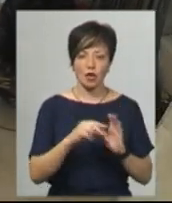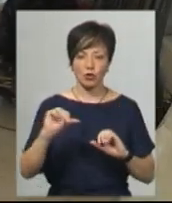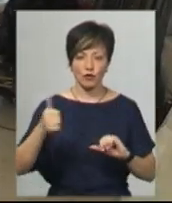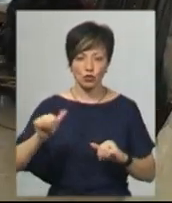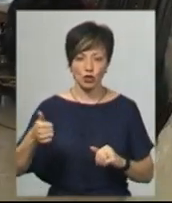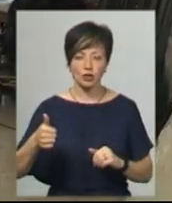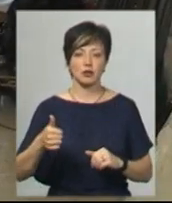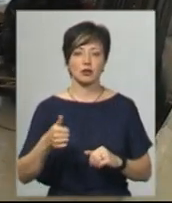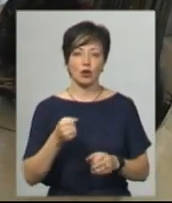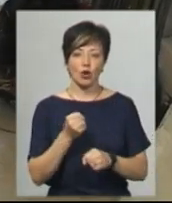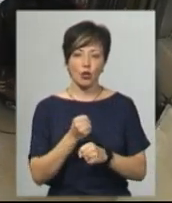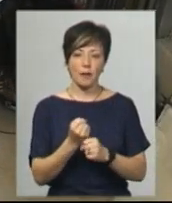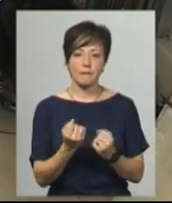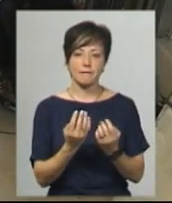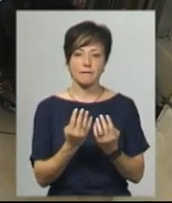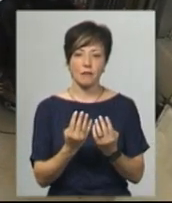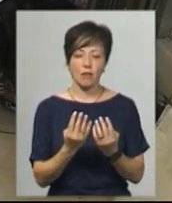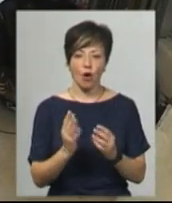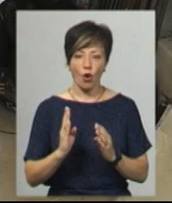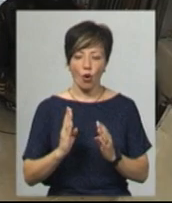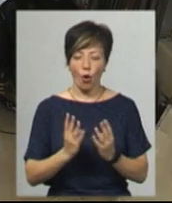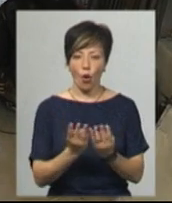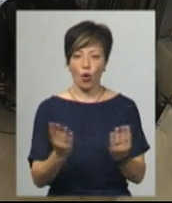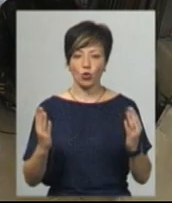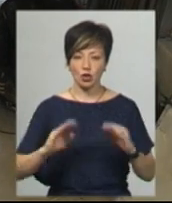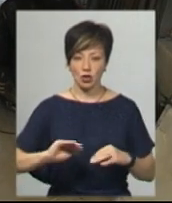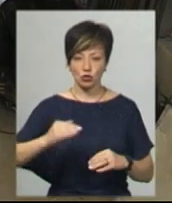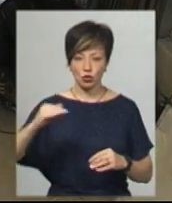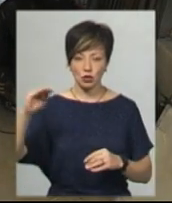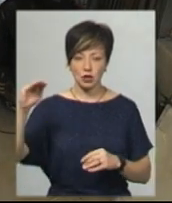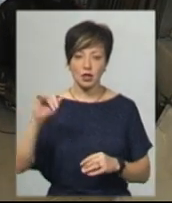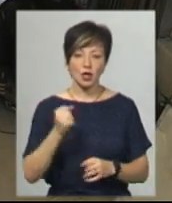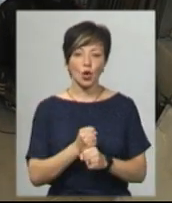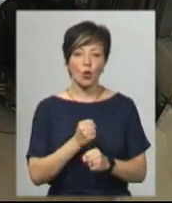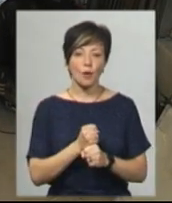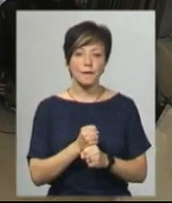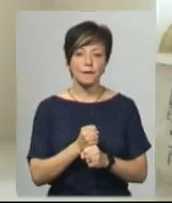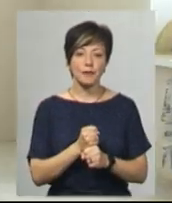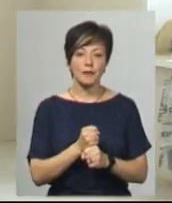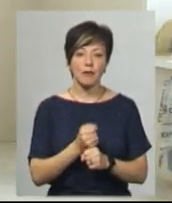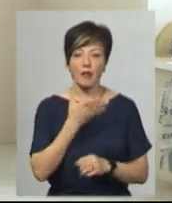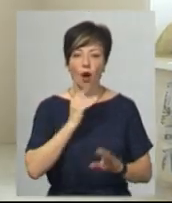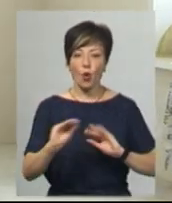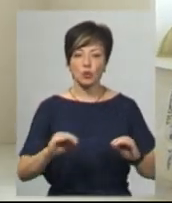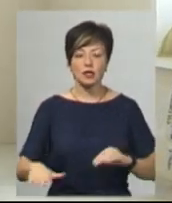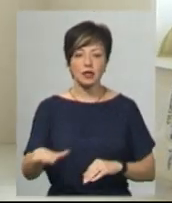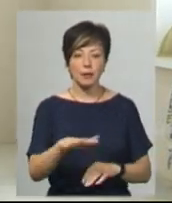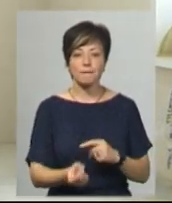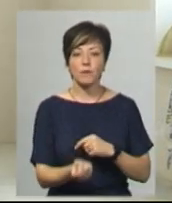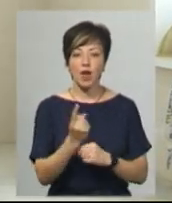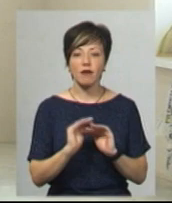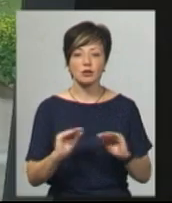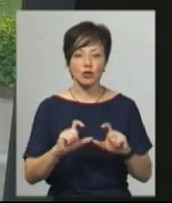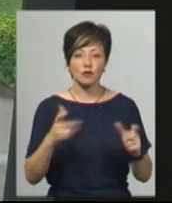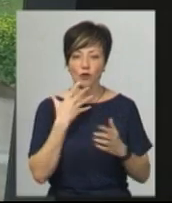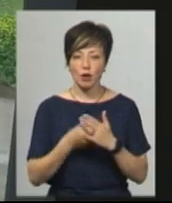робимо огороження сходинкової плітини, робимо благоустрій території. Появу садочку у своєму